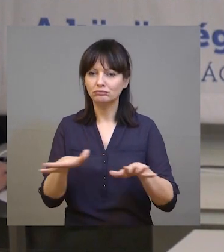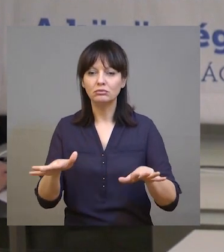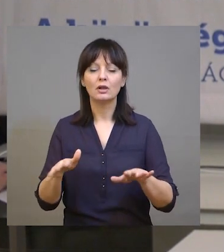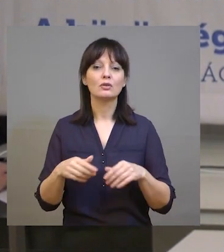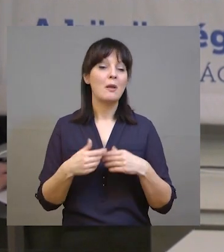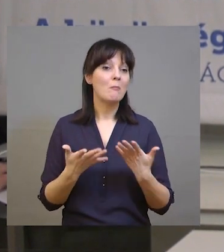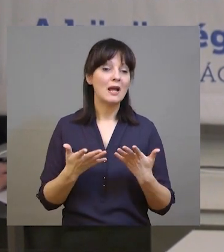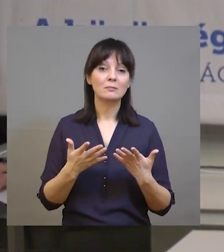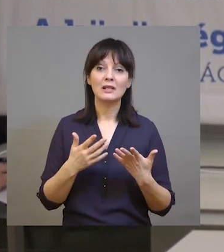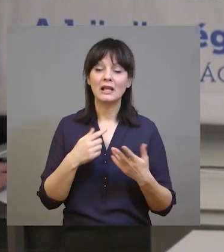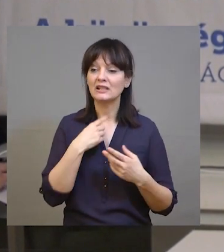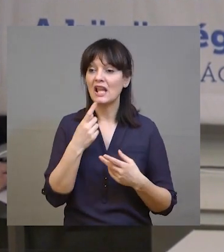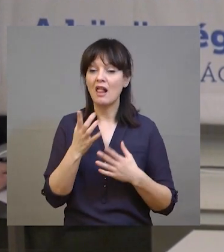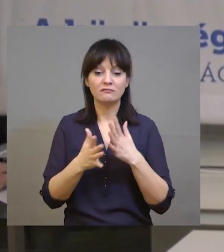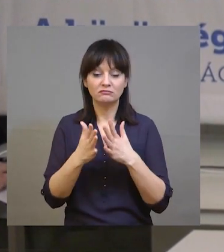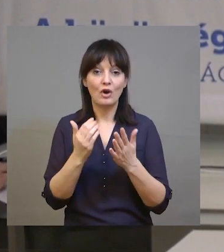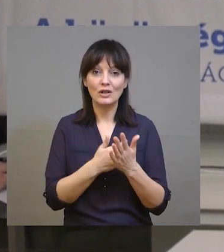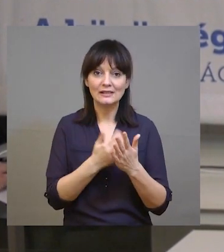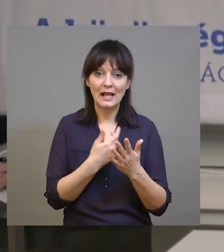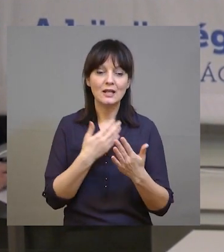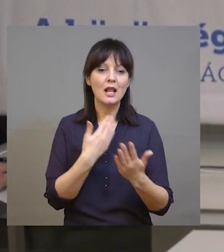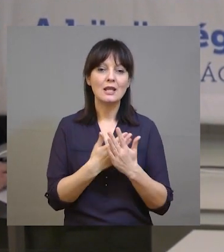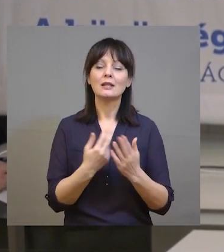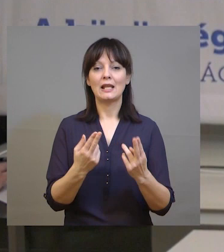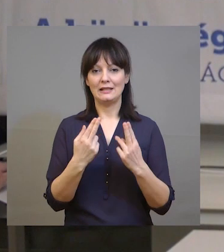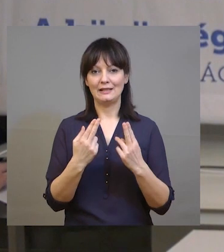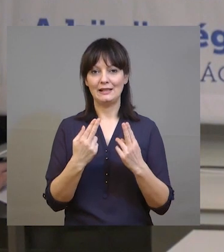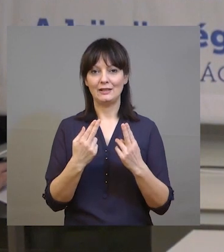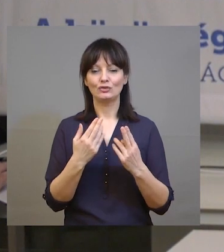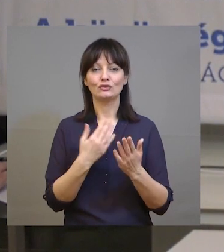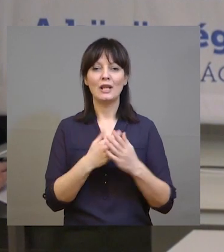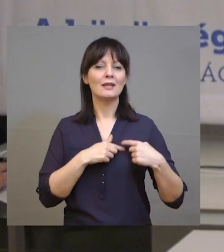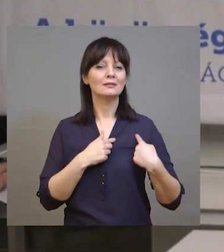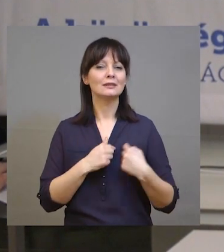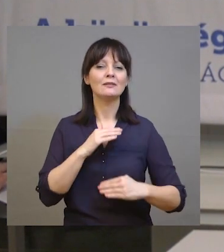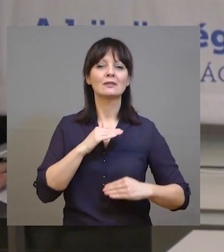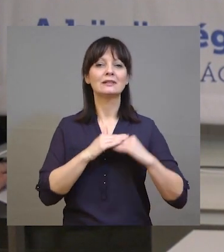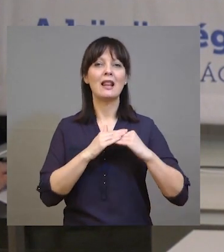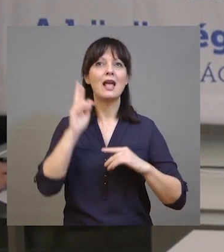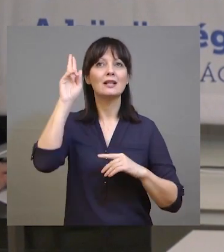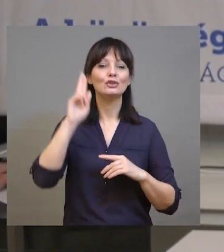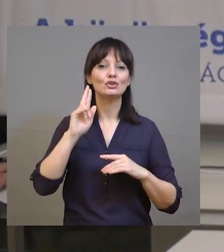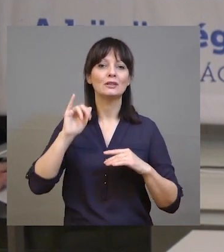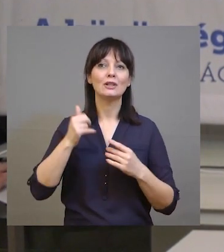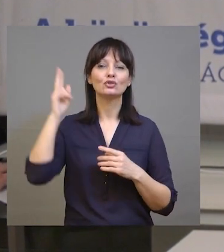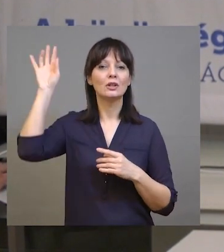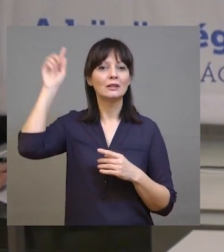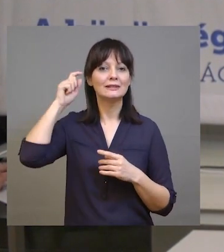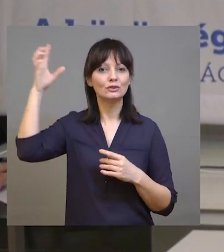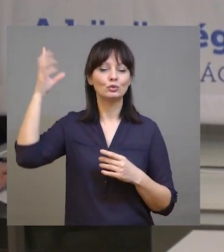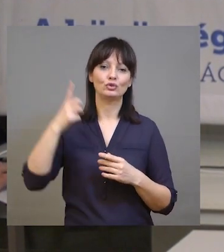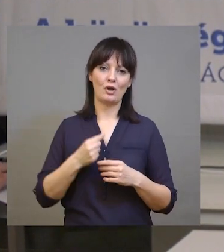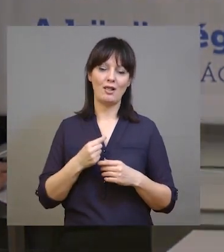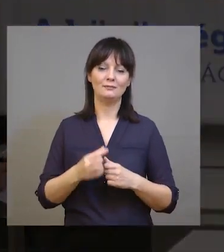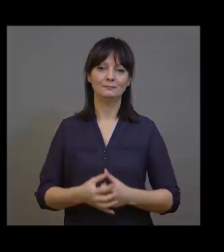sokak felé, hogy bármiféle nyelvet használnak, lehessenek értékesek, és legyen tele a szívük Istennel és